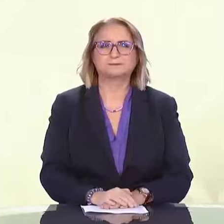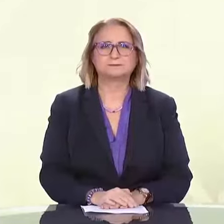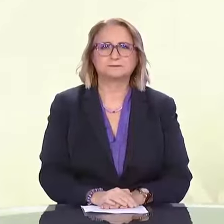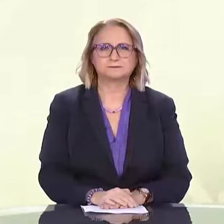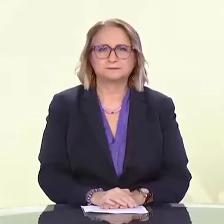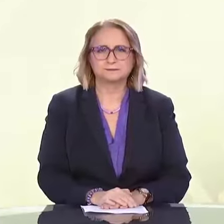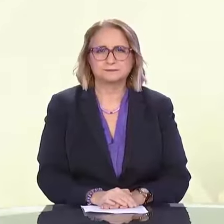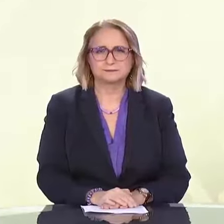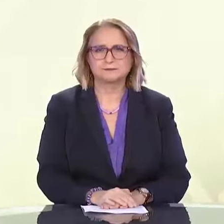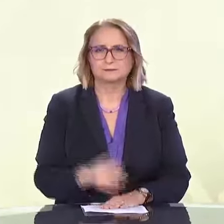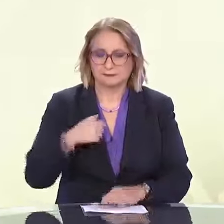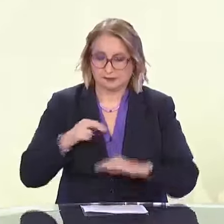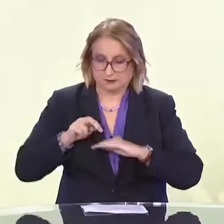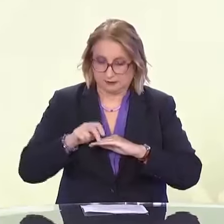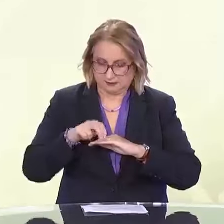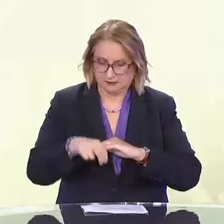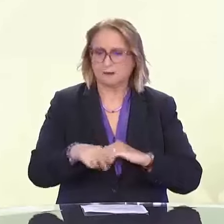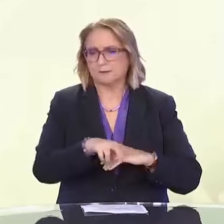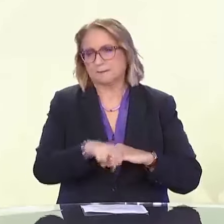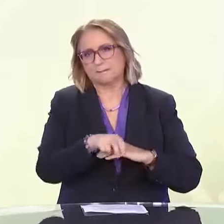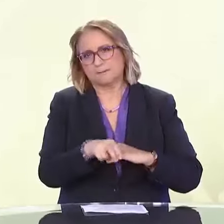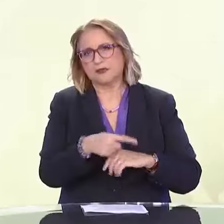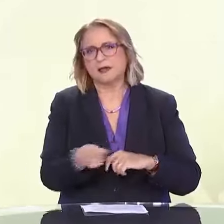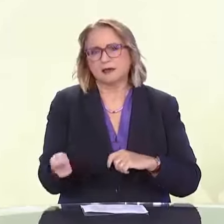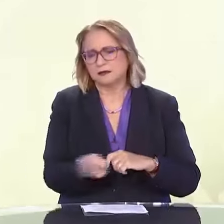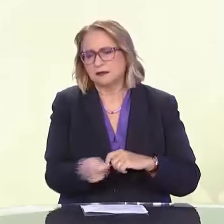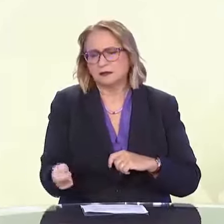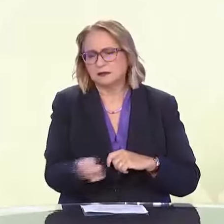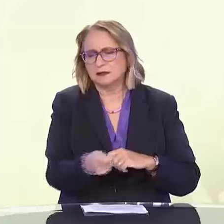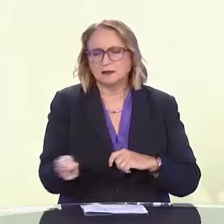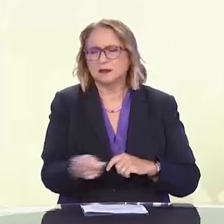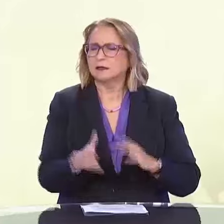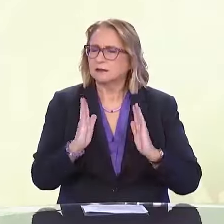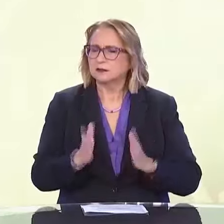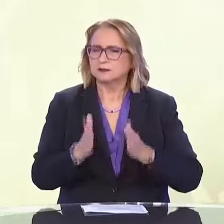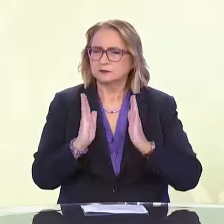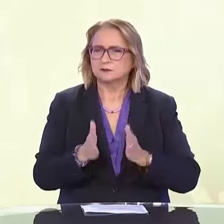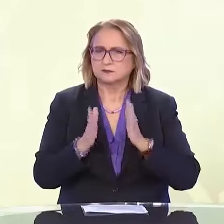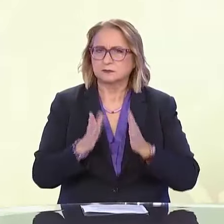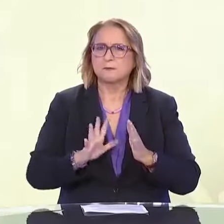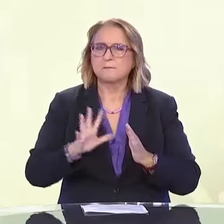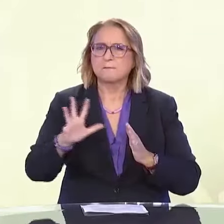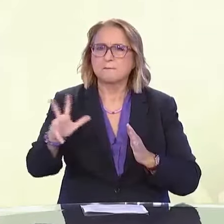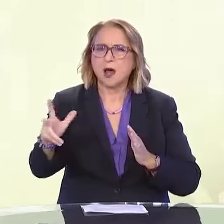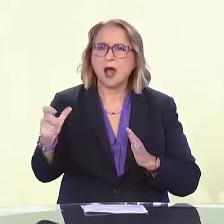Και αφού έχω κατέβει ξεκινάω και ακολουθώ αυτό εδώ το κράσπεδο για να φτάσω στη στάση.